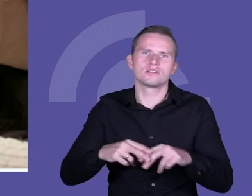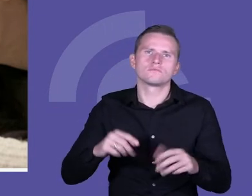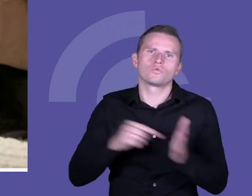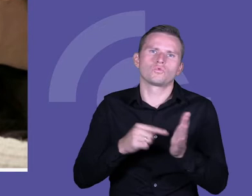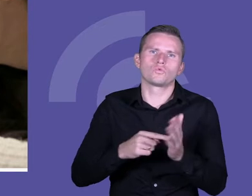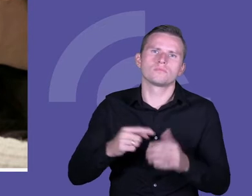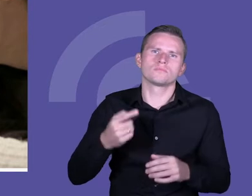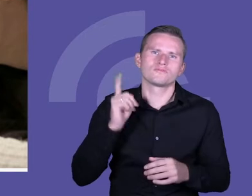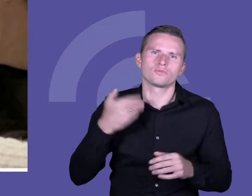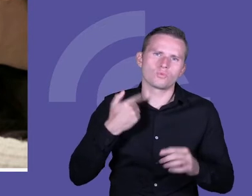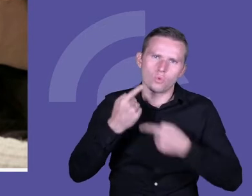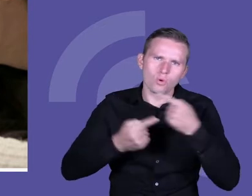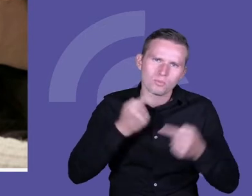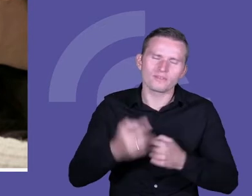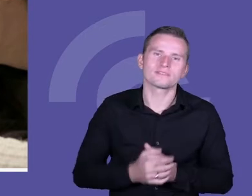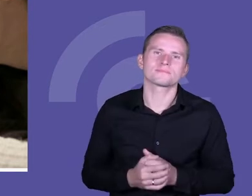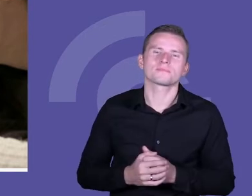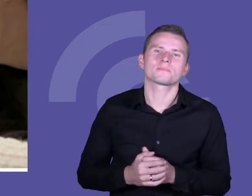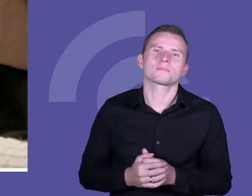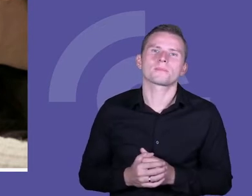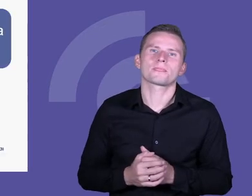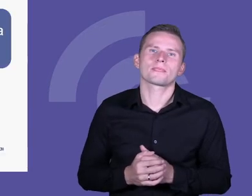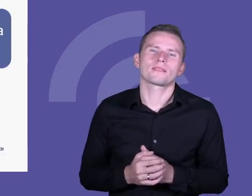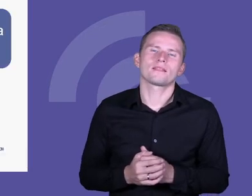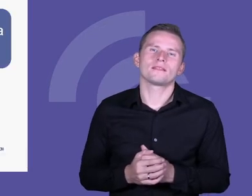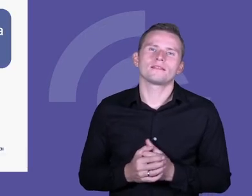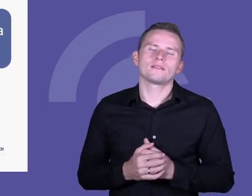w pewnym sensie nieustająco.